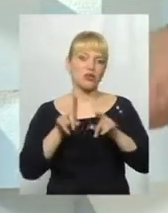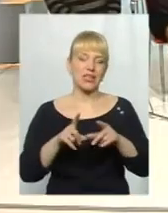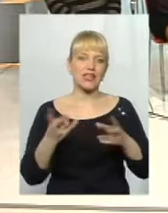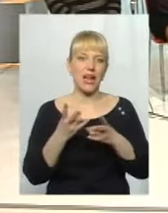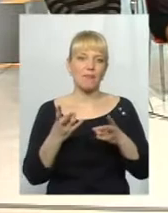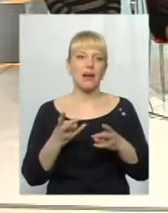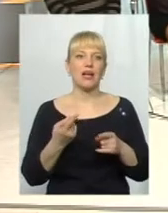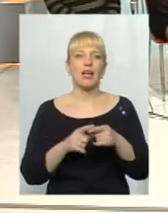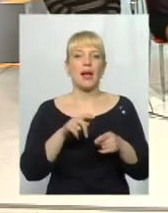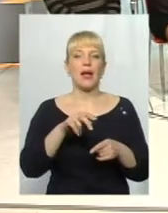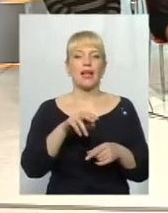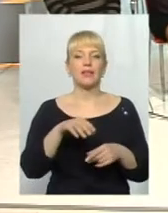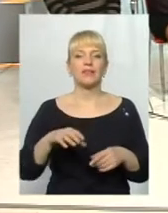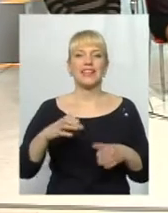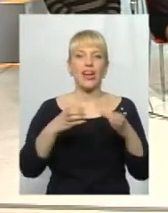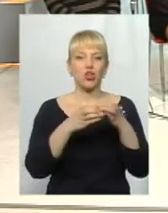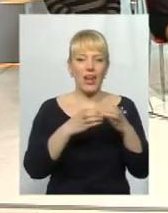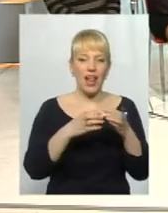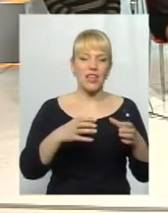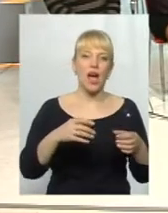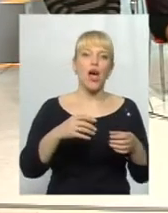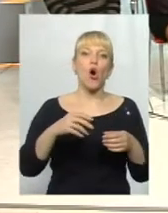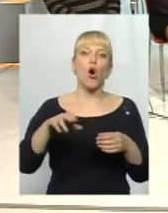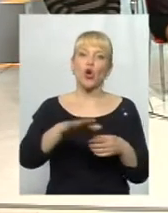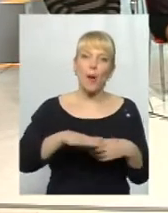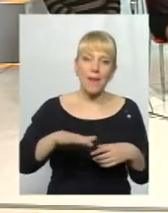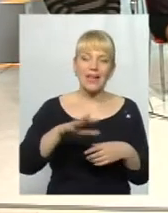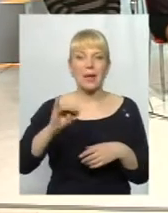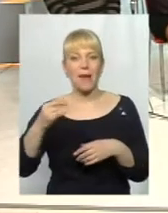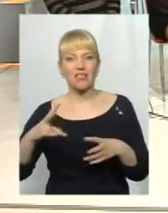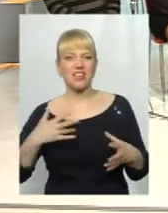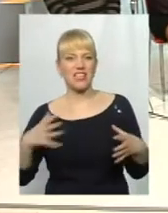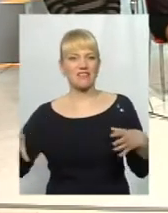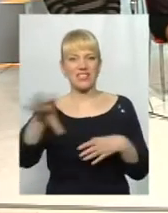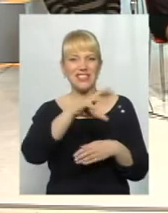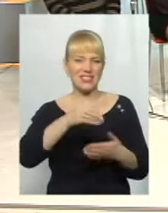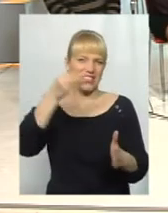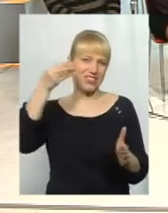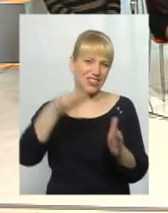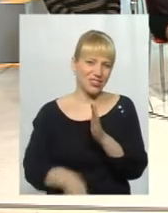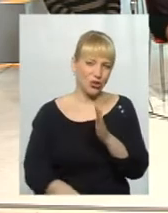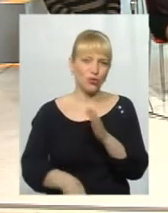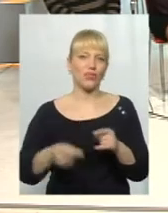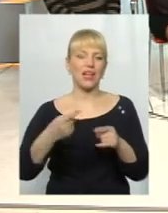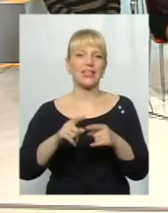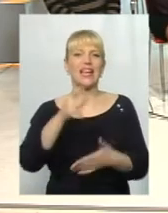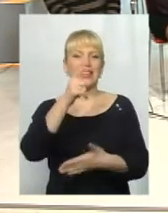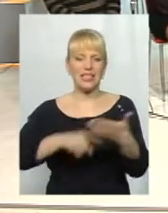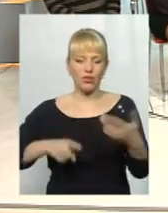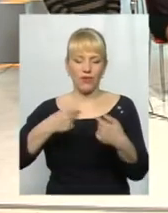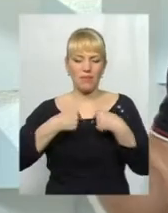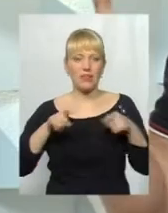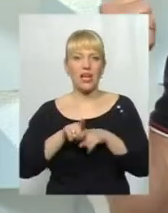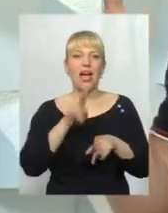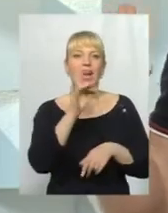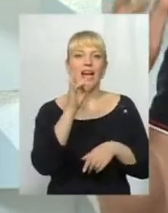паскодну територіальну громаду і Майдан, нас їх дискредитувати, дискредитувати і мене в тому числі, бо Кравець сидів